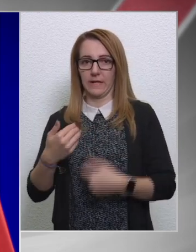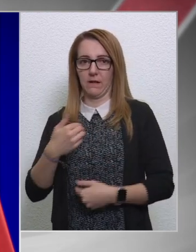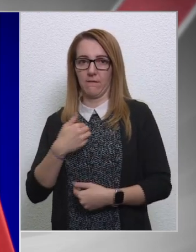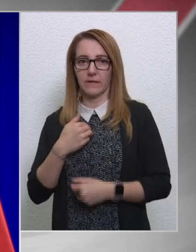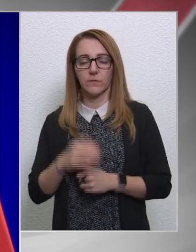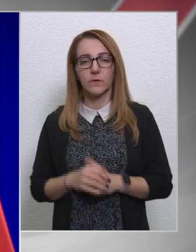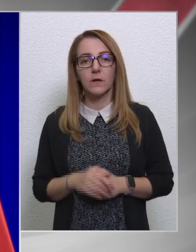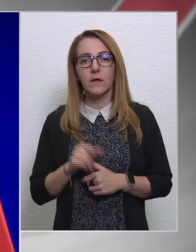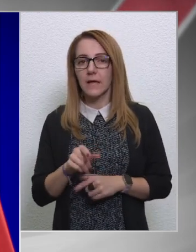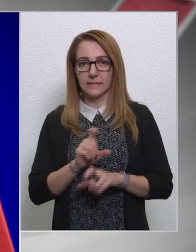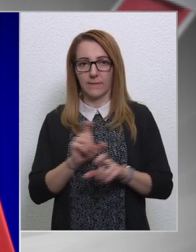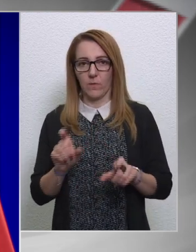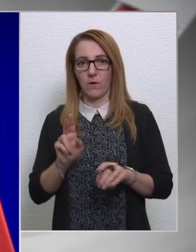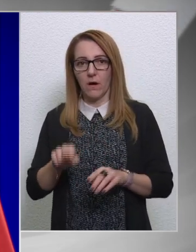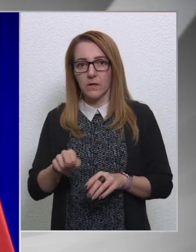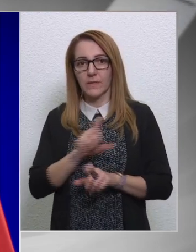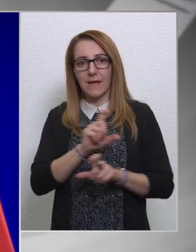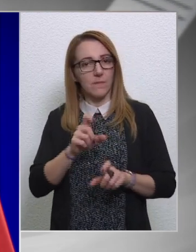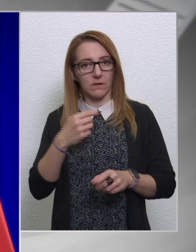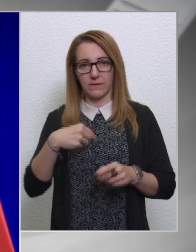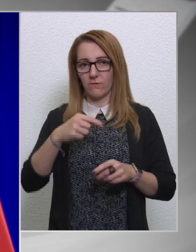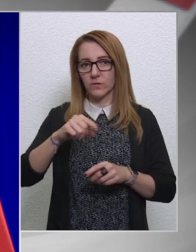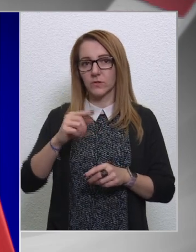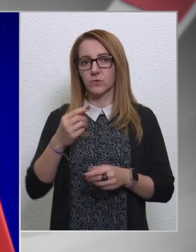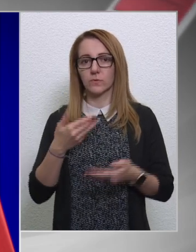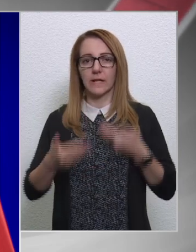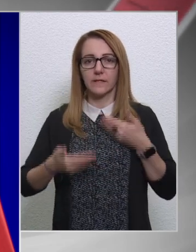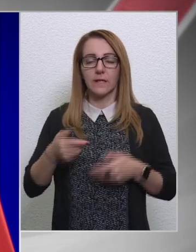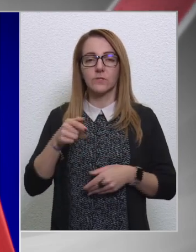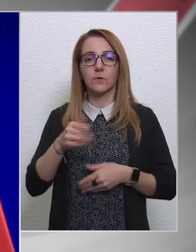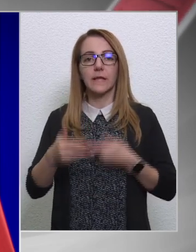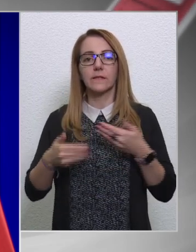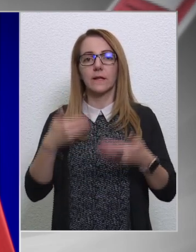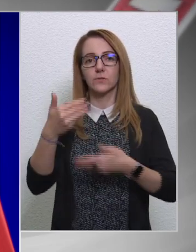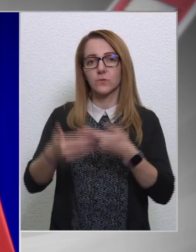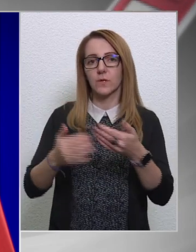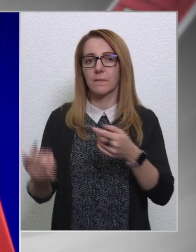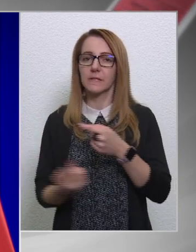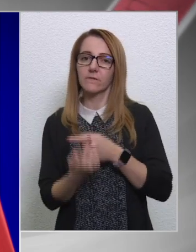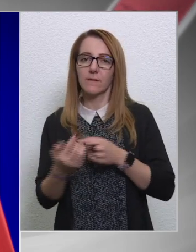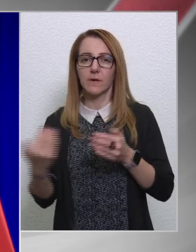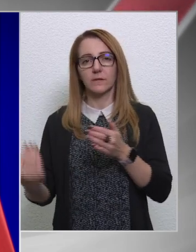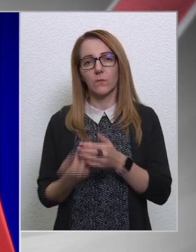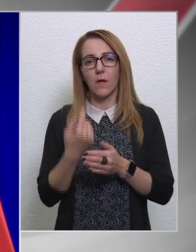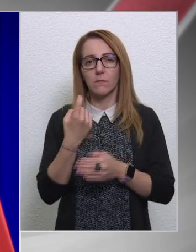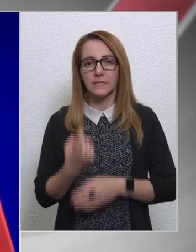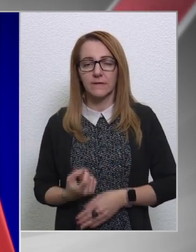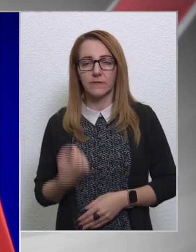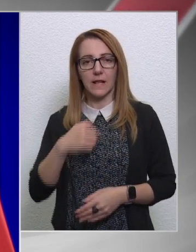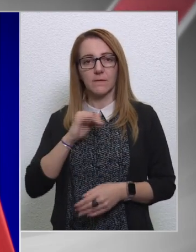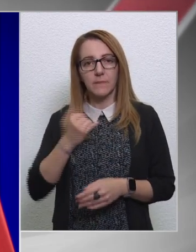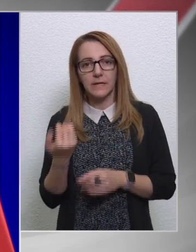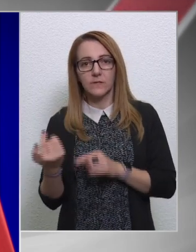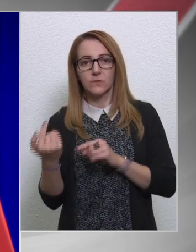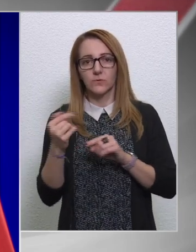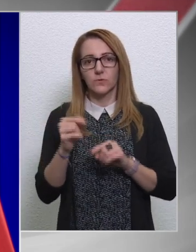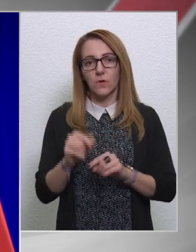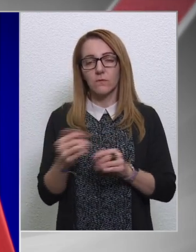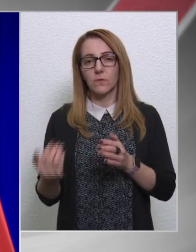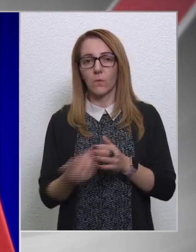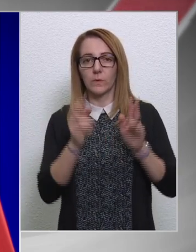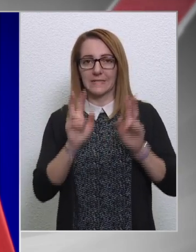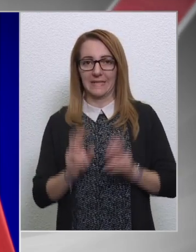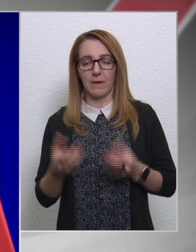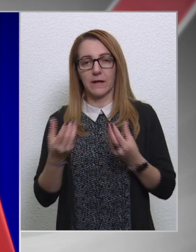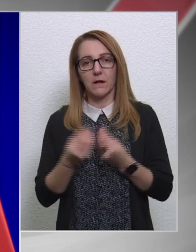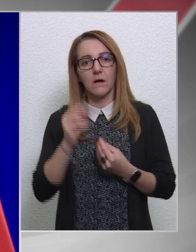ez nem ok arra, hogy emiatt ne folytassuk a tárgyalásokat. És a tárgyalások során mindig előjednek újabb észrevételek. Mi is jövünk elő egyébként új